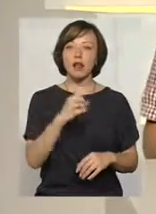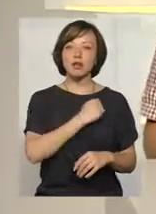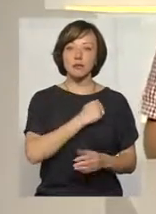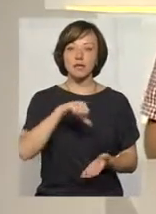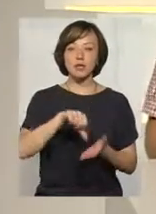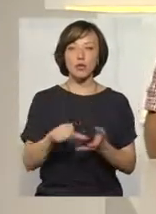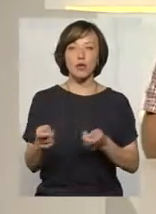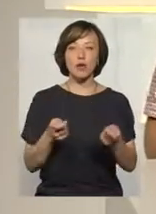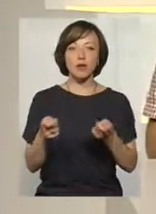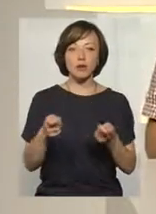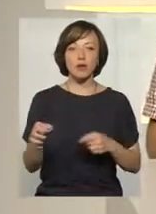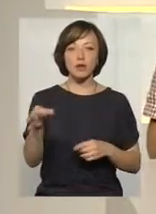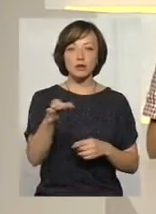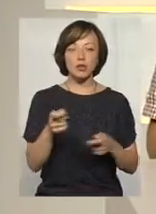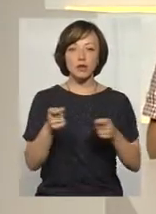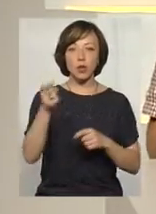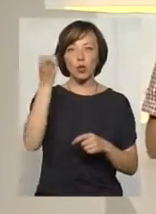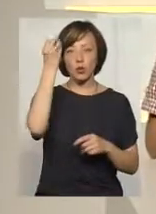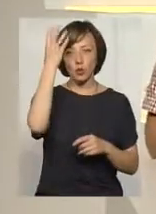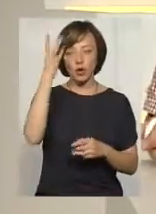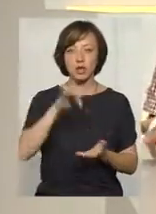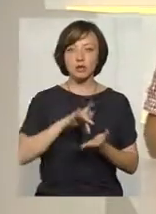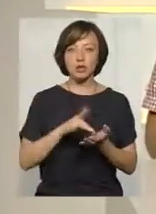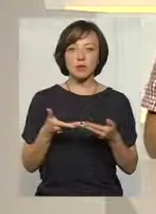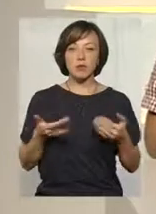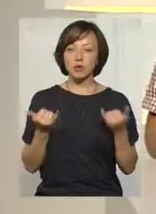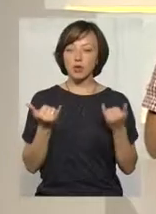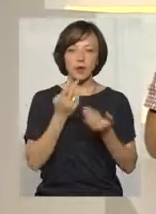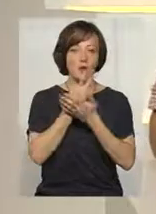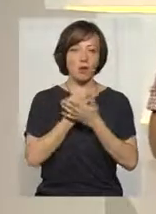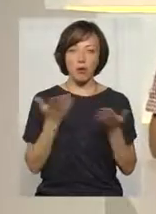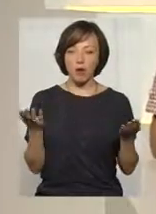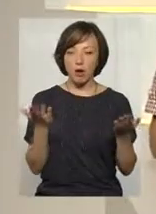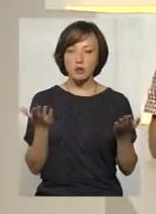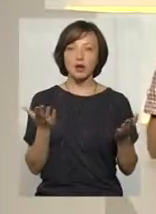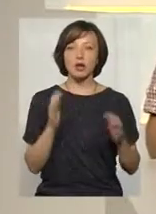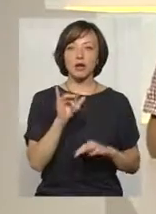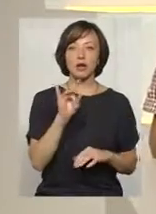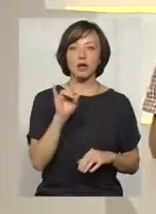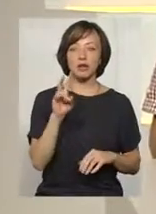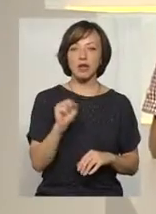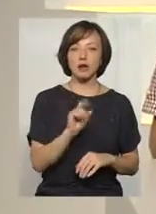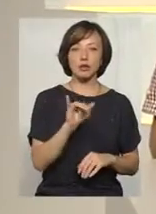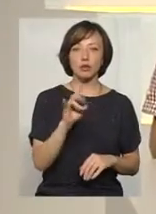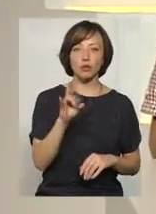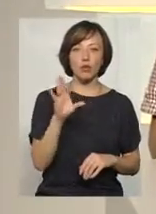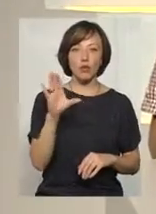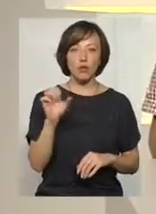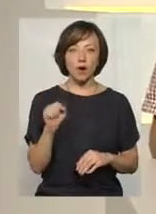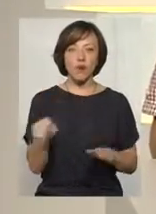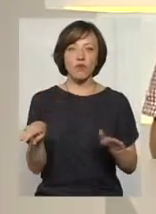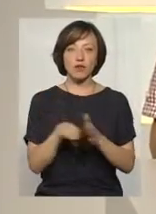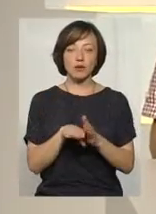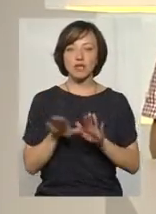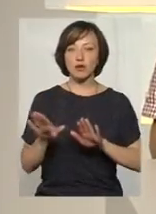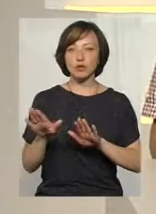обласного управління культури та туризму ми сьогодні не побачимо, тому що пані Ірина Трунова, яка очолює це управління, відпустці,